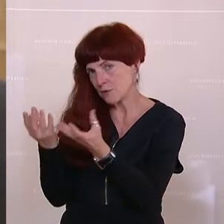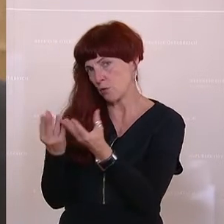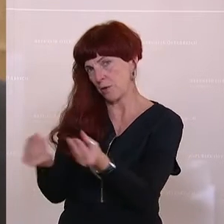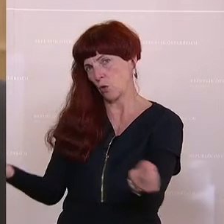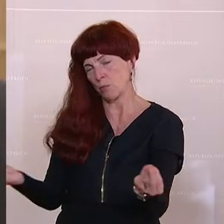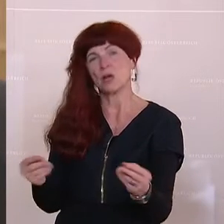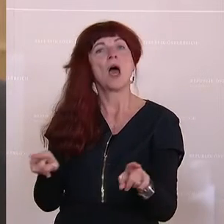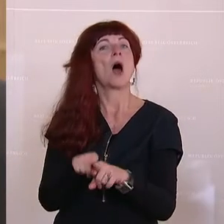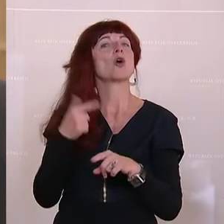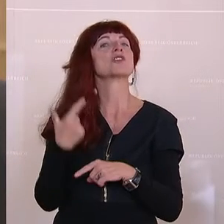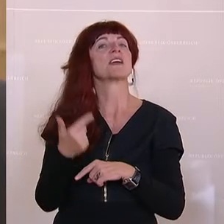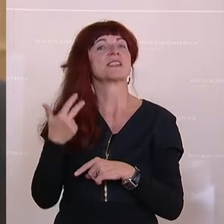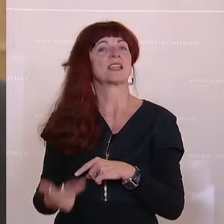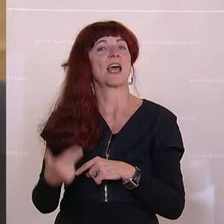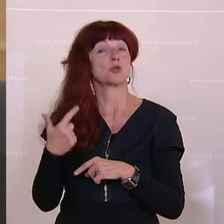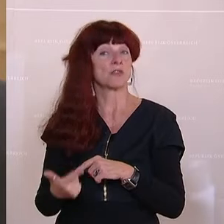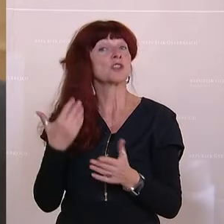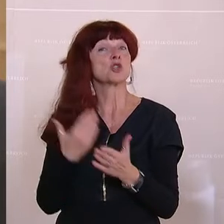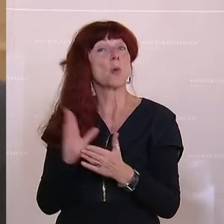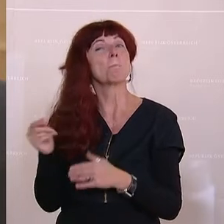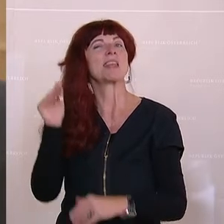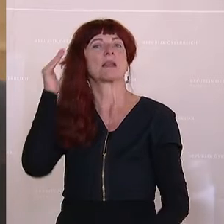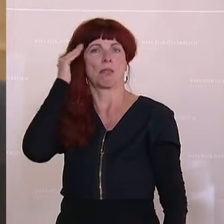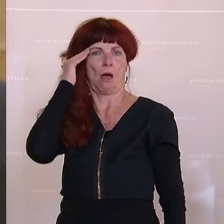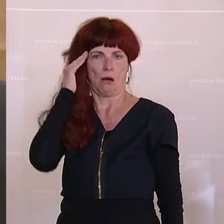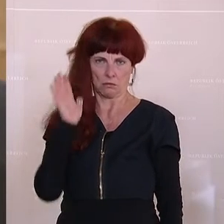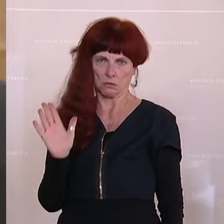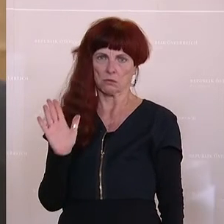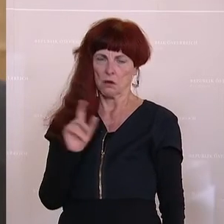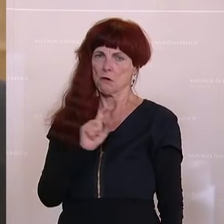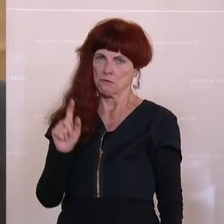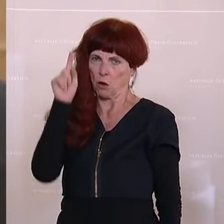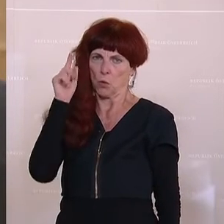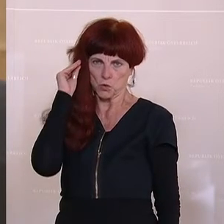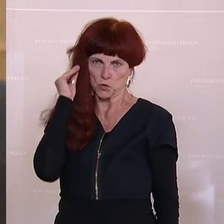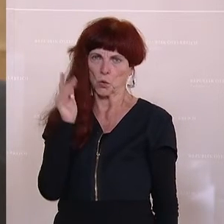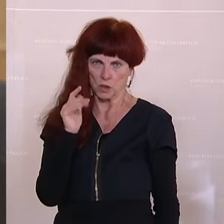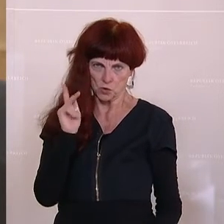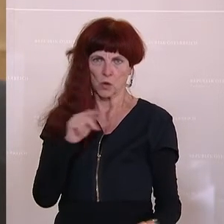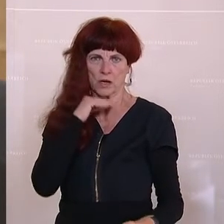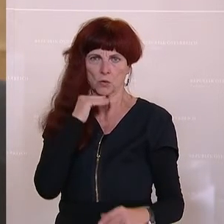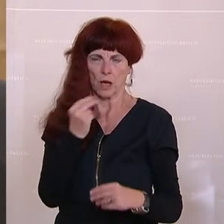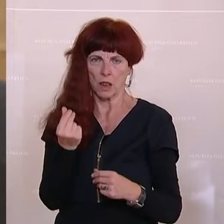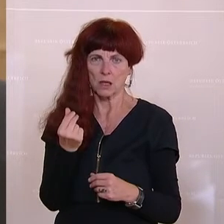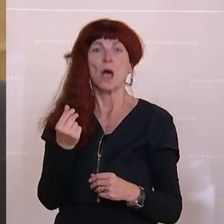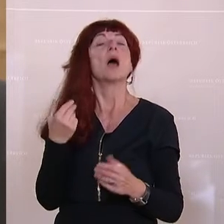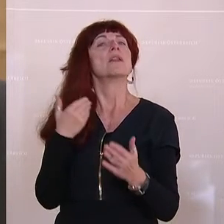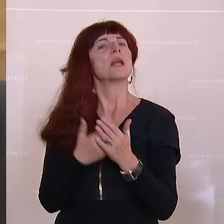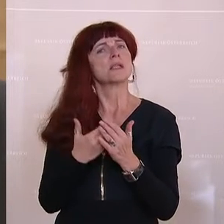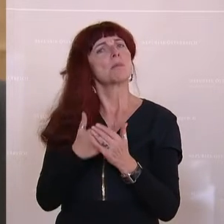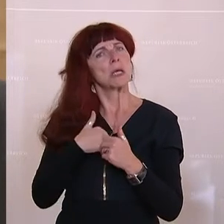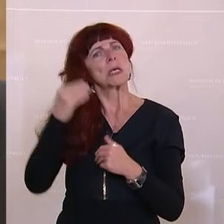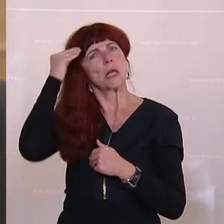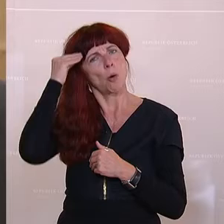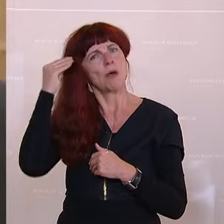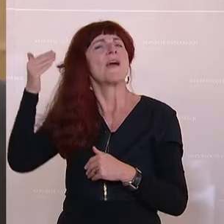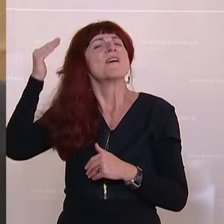2023 schon entsprechend mit bedacht. Ich bin deshalb davon überzeugt, dass der Wissenschaftssektor,